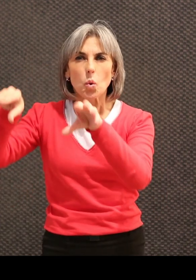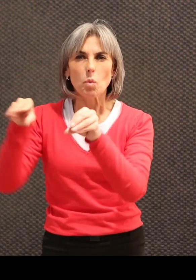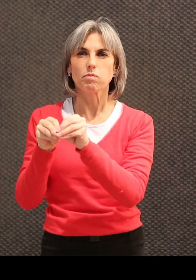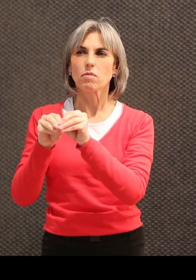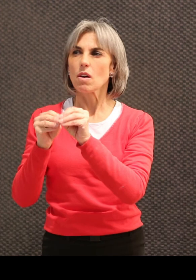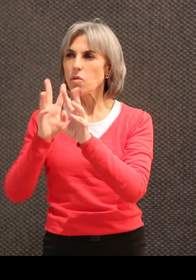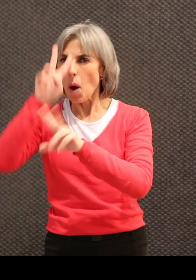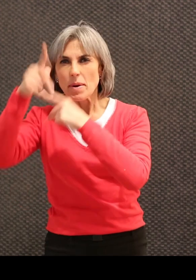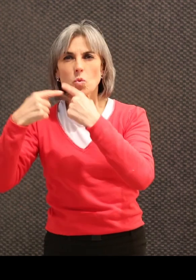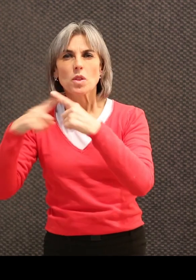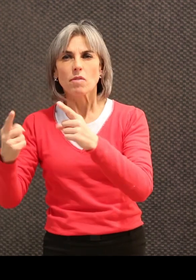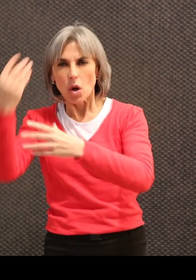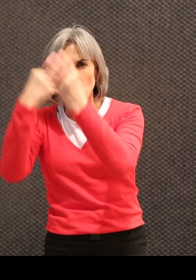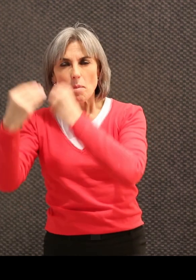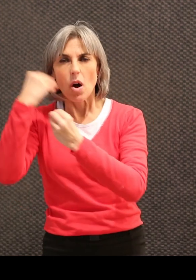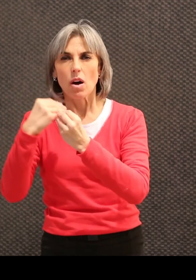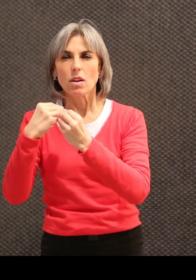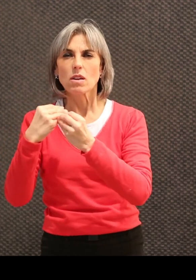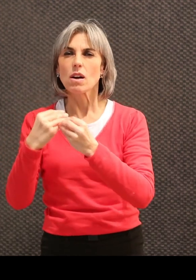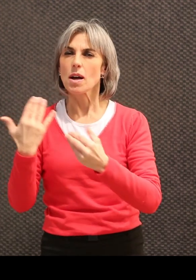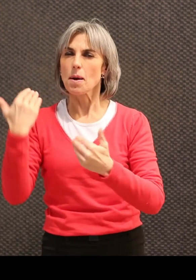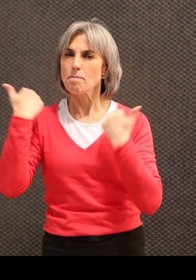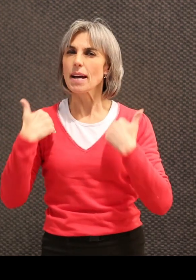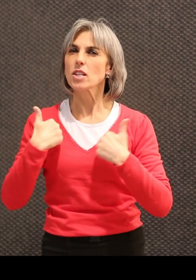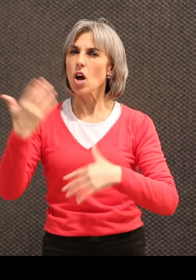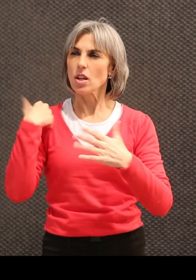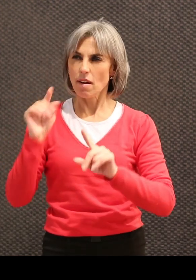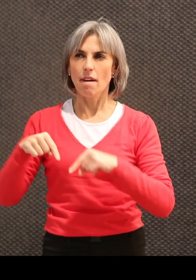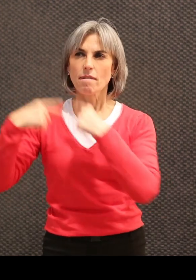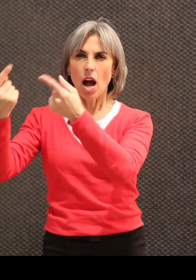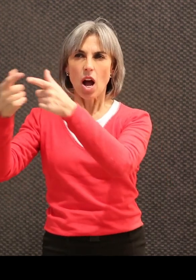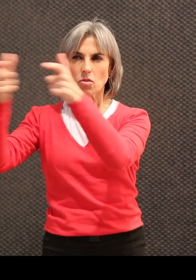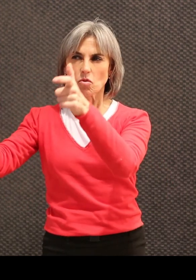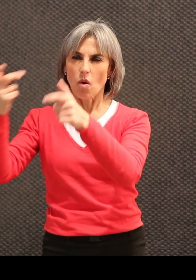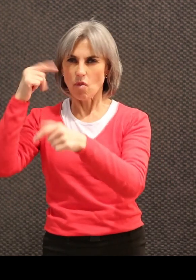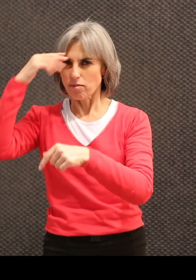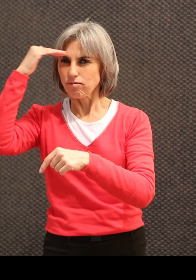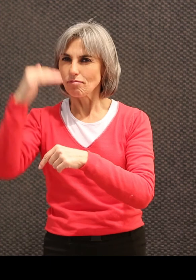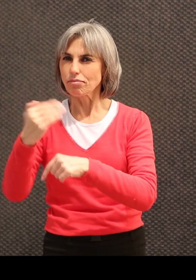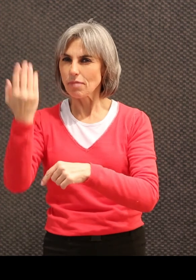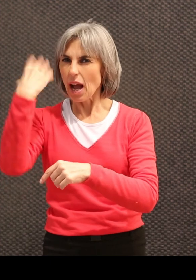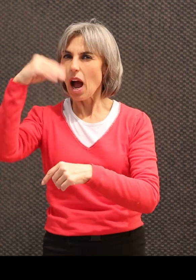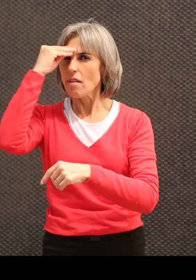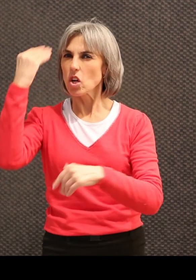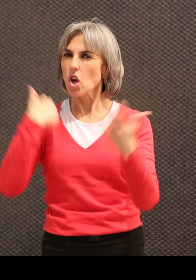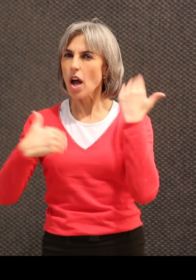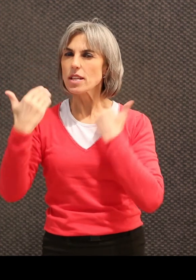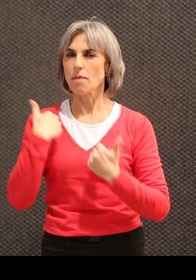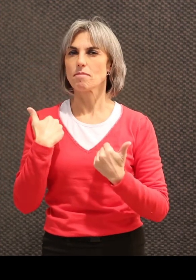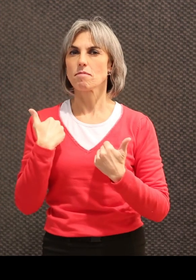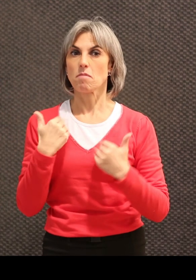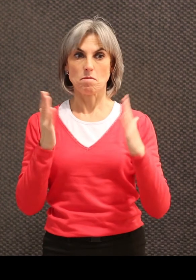doivent réapprendre des habitudes. Et souvent on voit quand même une aggravation du handicap chez les personnes qui quittent leur domicile alors que celui-ci est